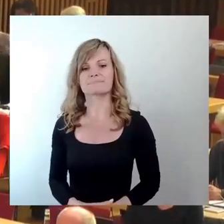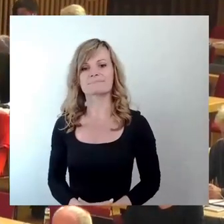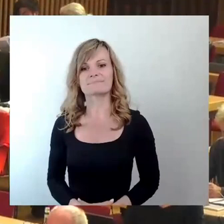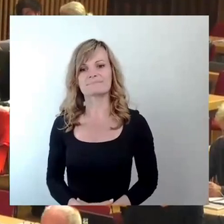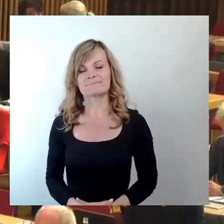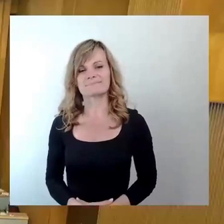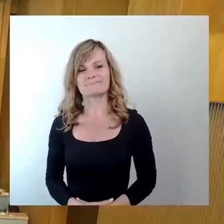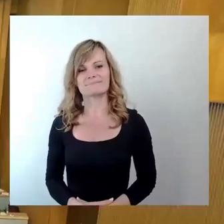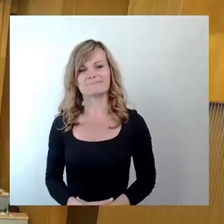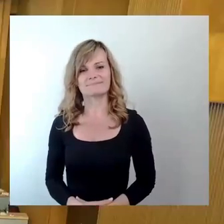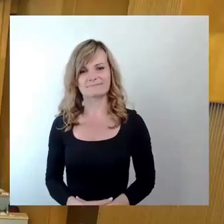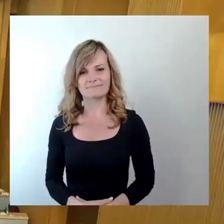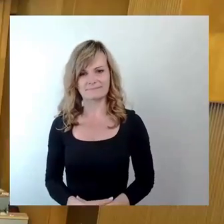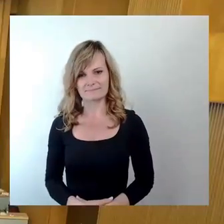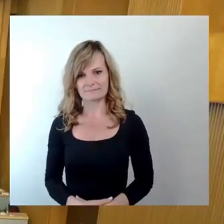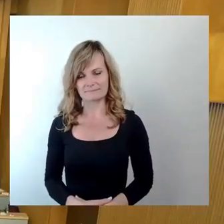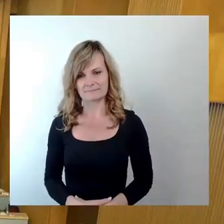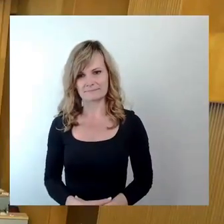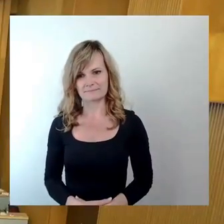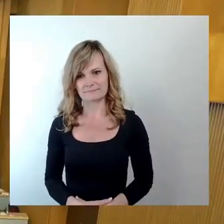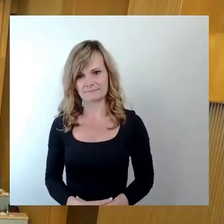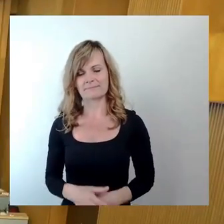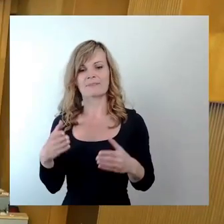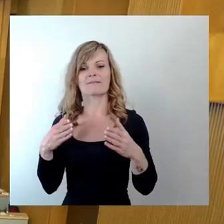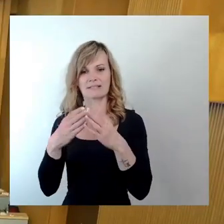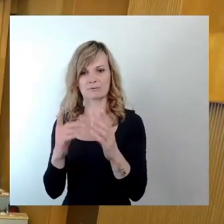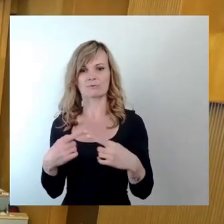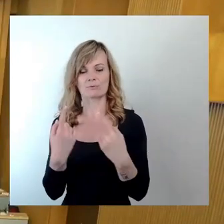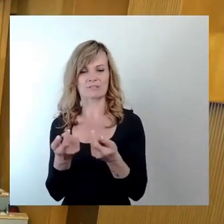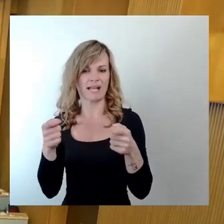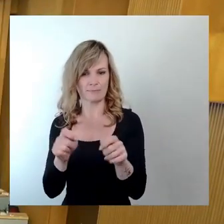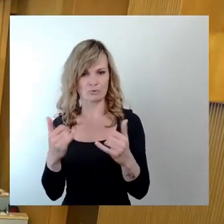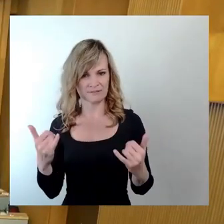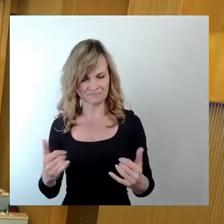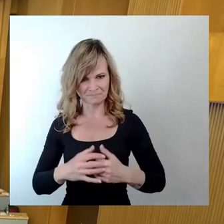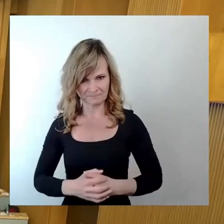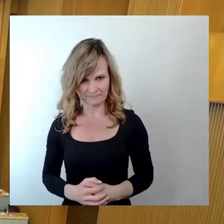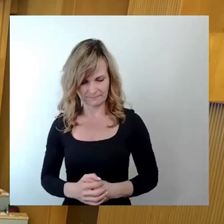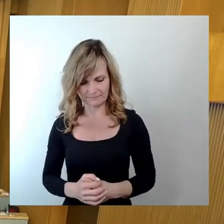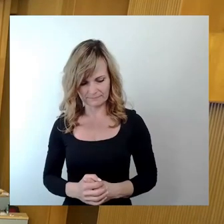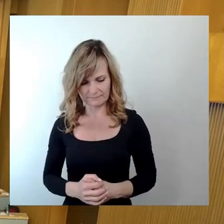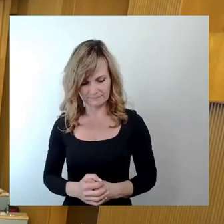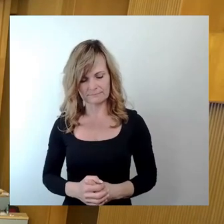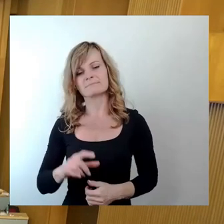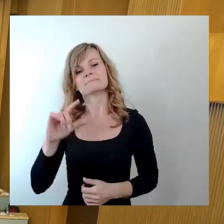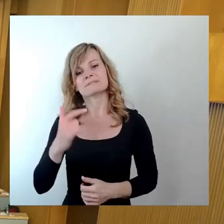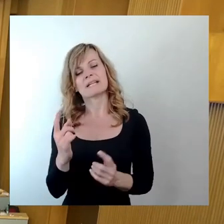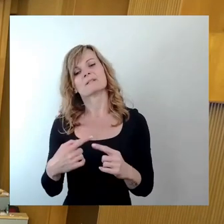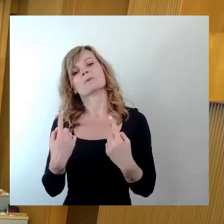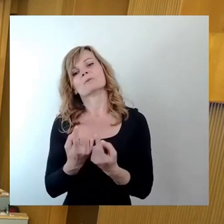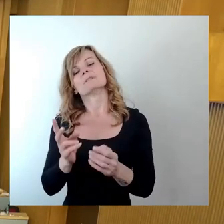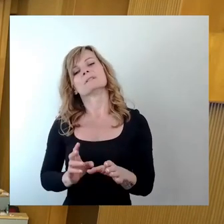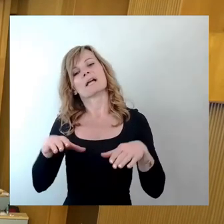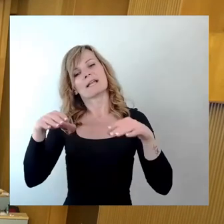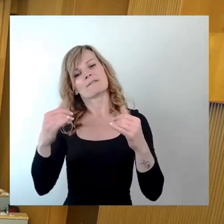Damit hätten wir die Fraktionsrunde zunächst abgeschlossen. Wir würden in die zweite Runde einsteigen. Da zunächst erst mal